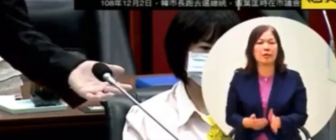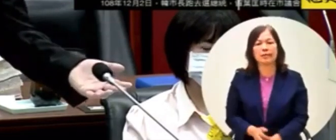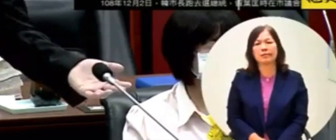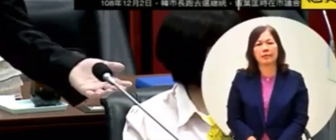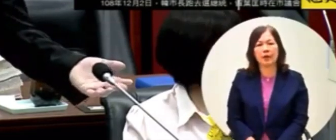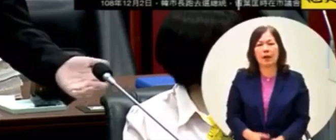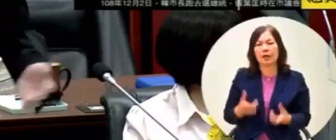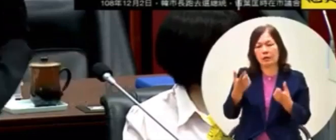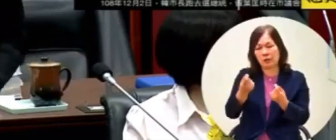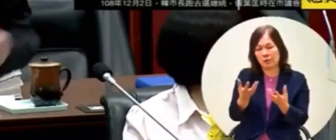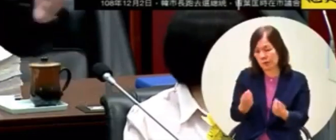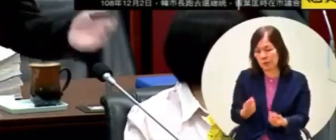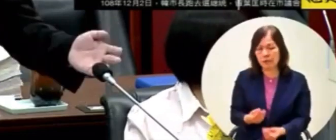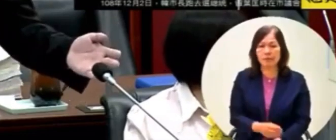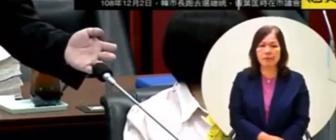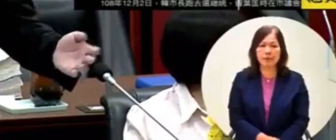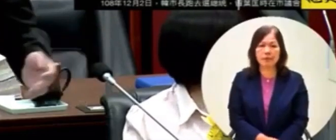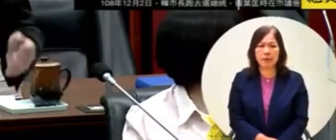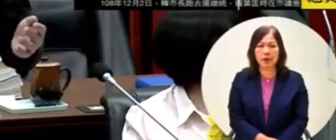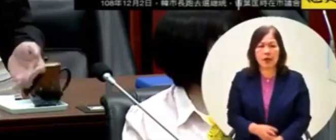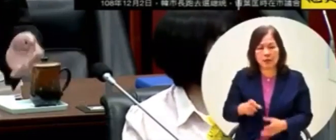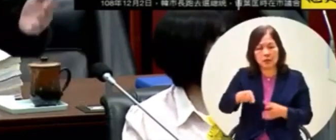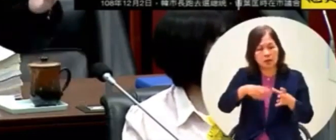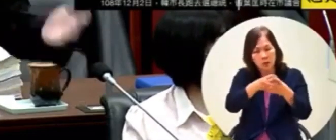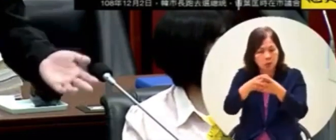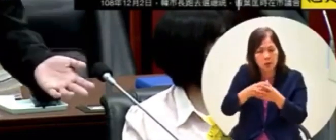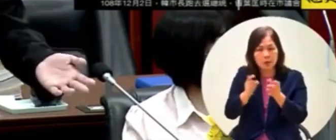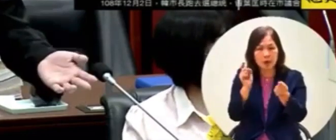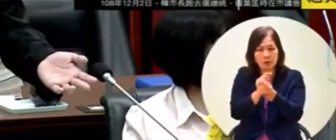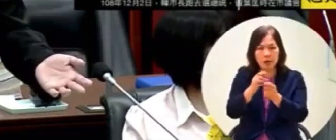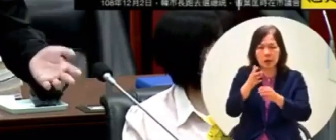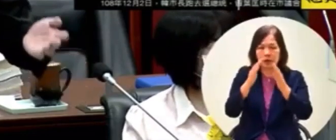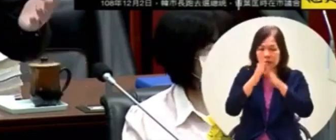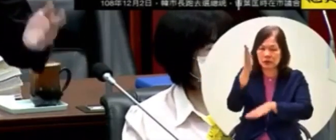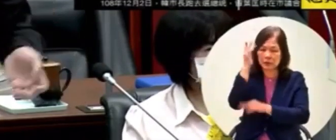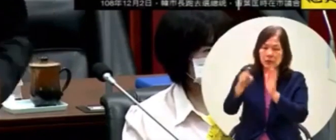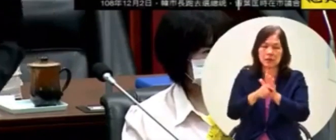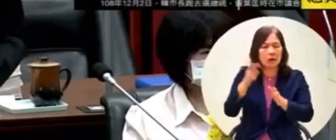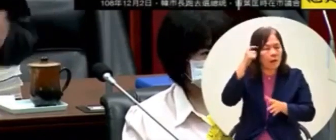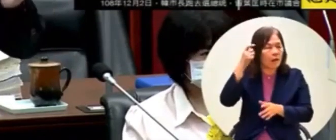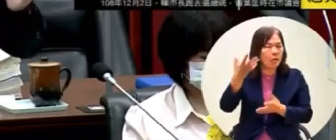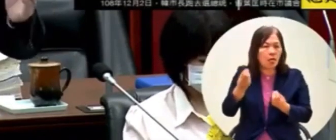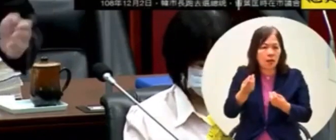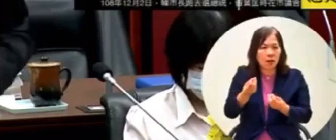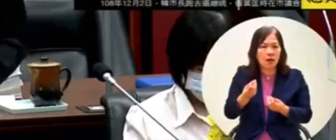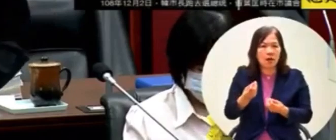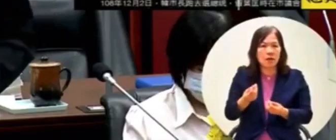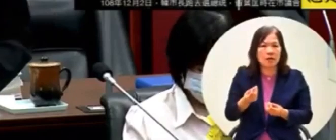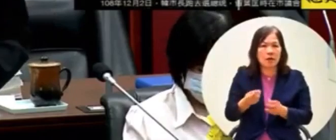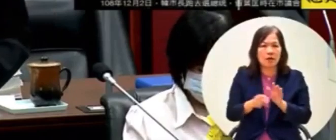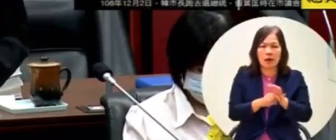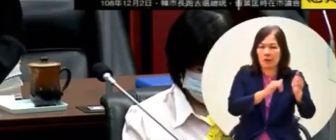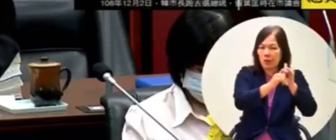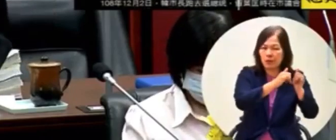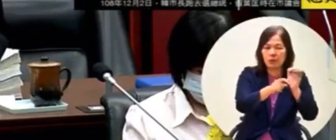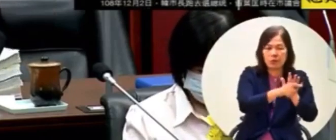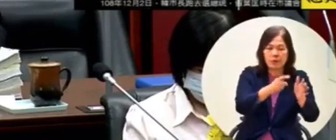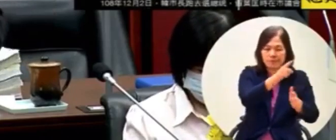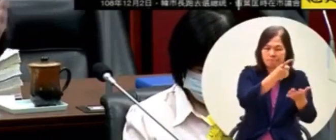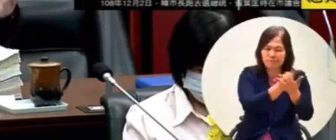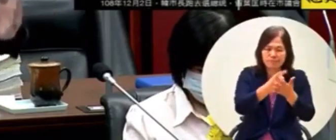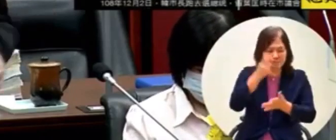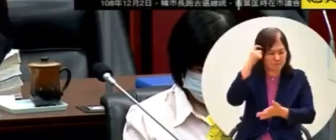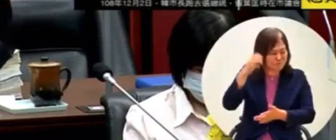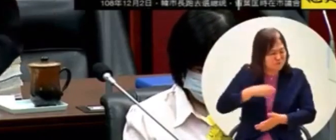沒有嘛你整個團隊對市政的無心造成民眾的不滿所以